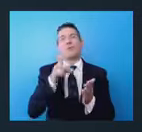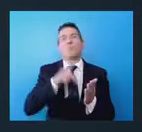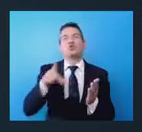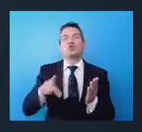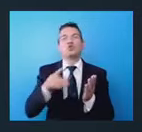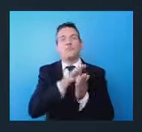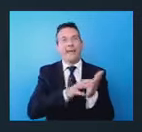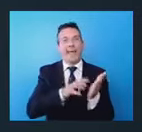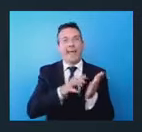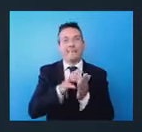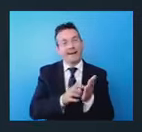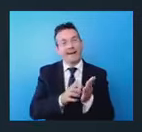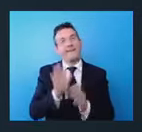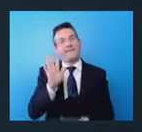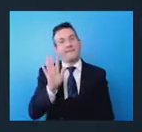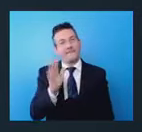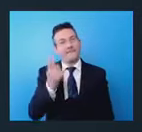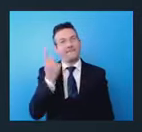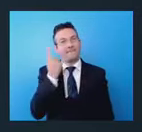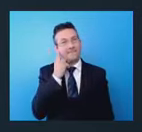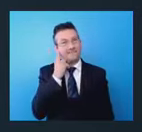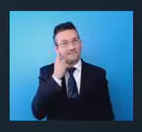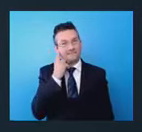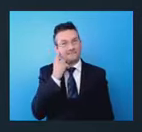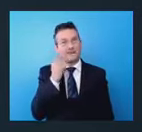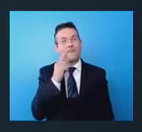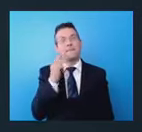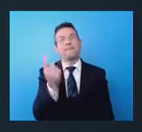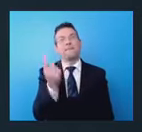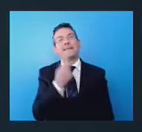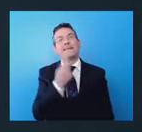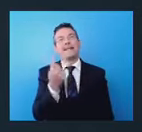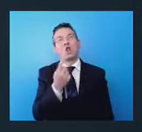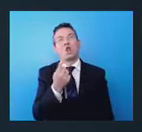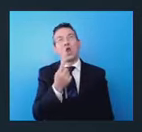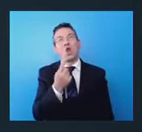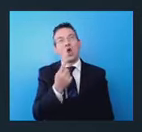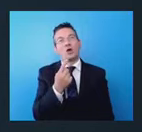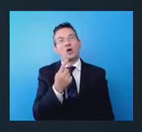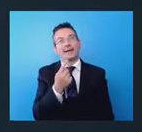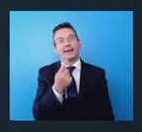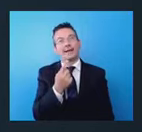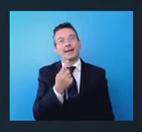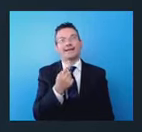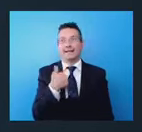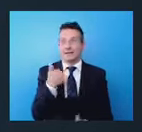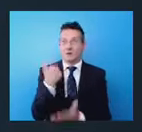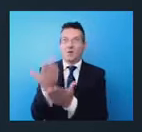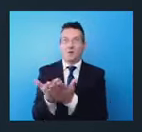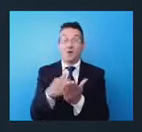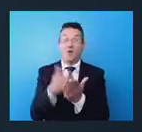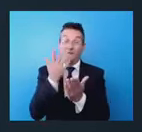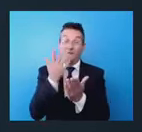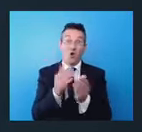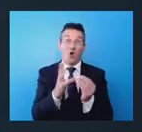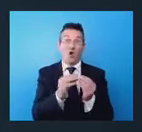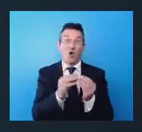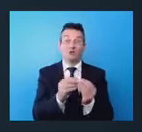migliore vorrei dire anche di quella che vi abbiamo proposto, perché molte di queste cose